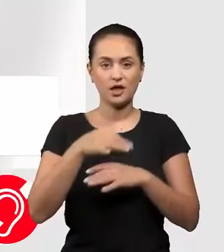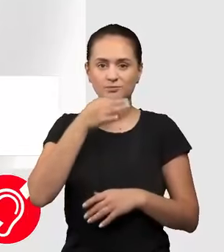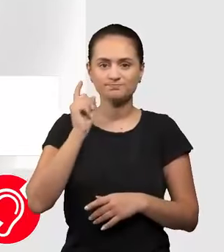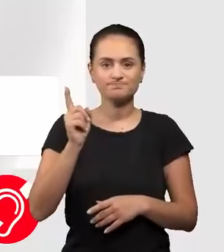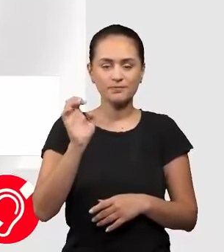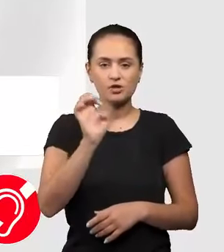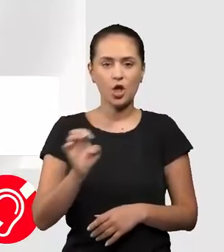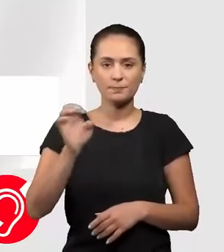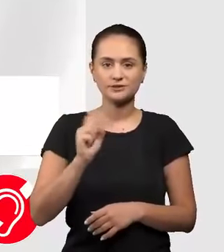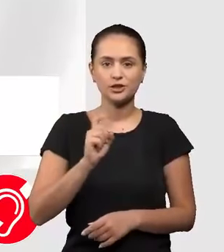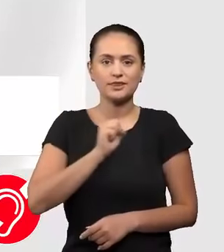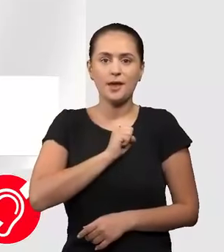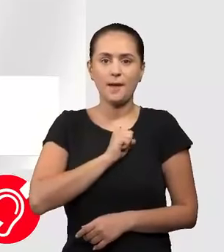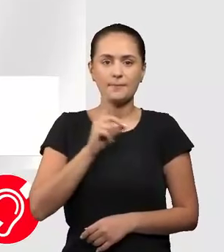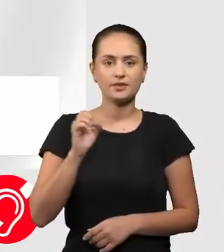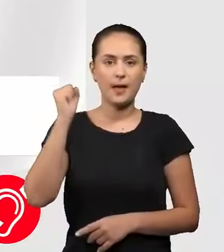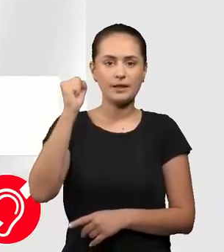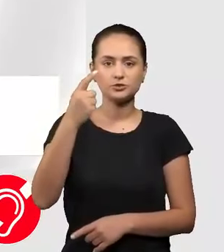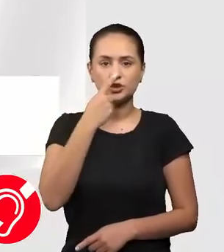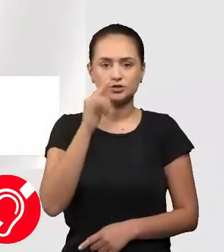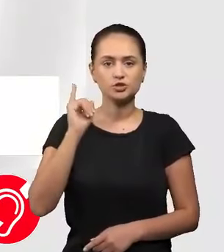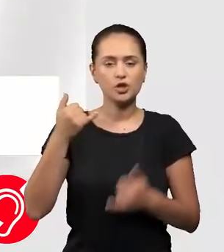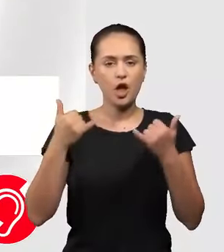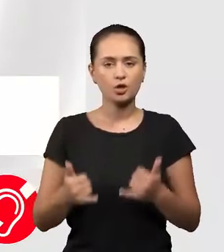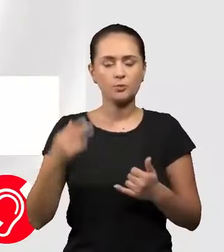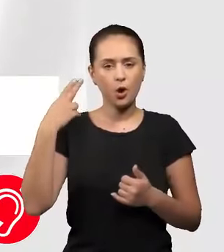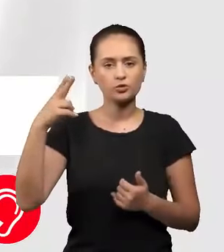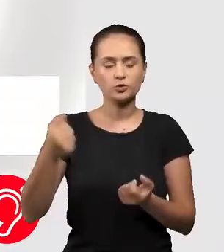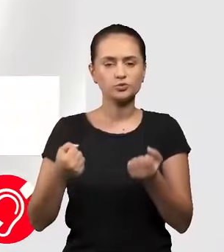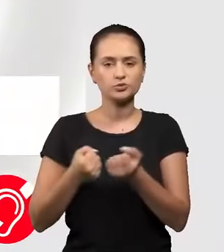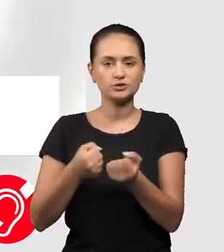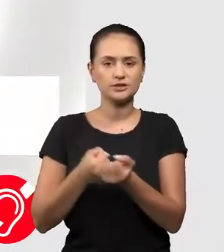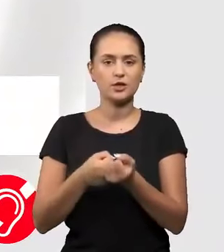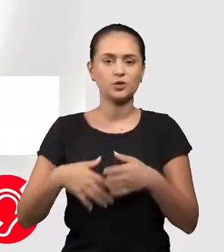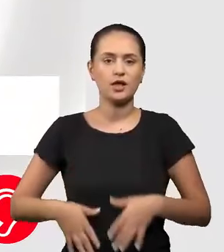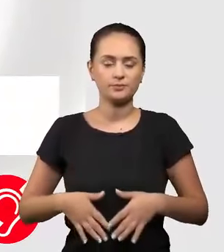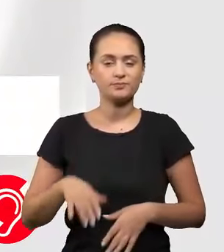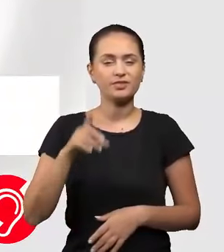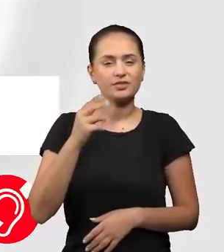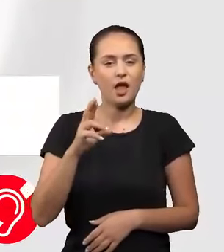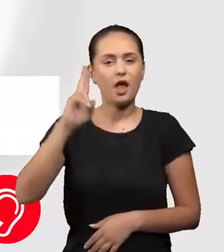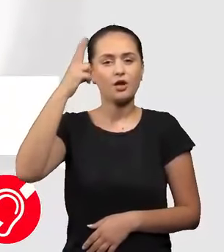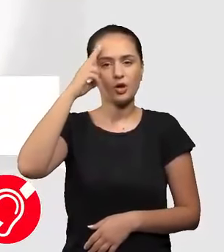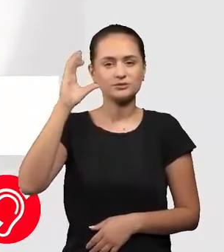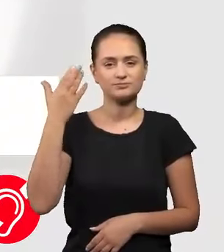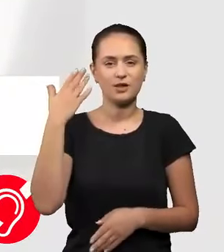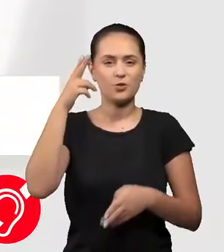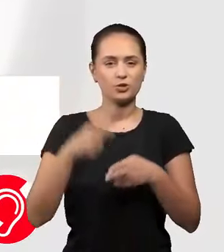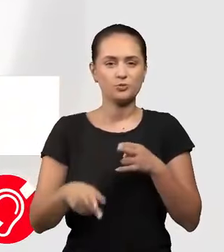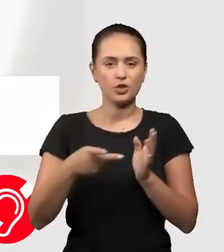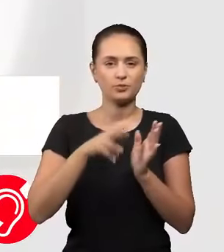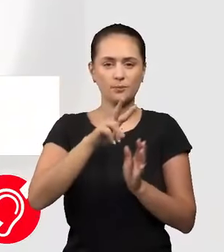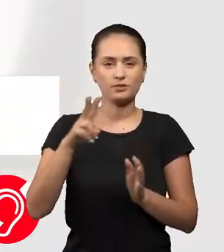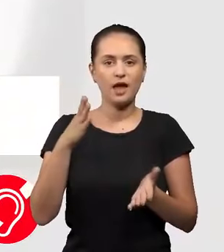război. Cei doi lideri avertizează Occidentul să nu se teamă de amenințările Rusiei de acum și să continue să susțină Ucraina,